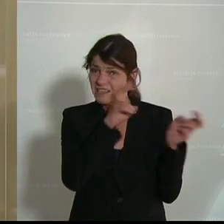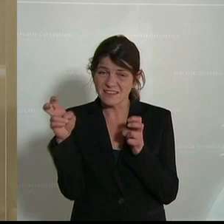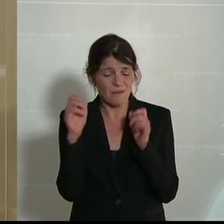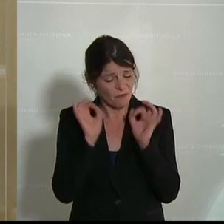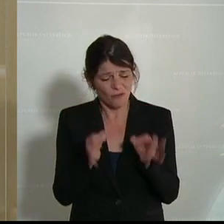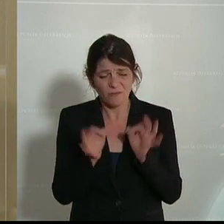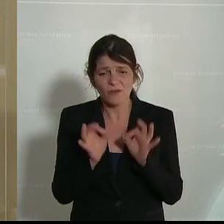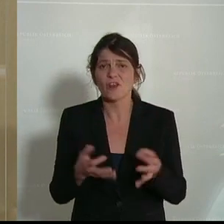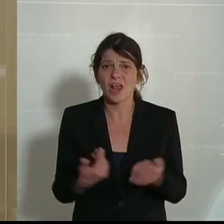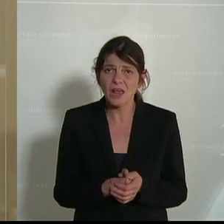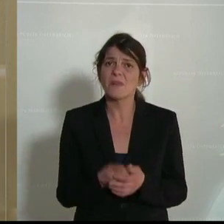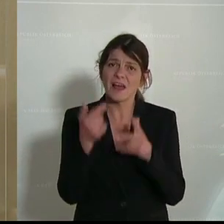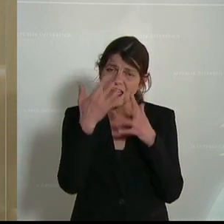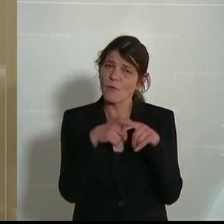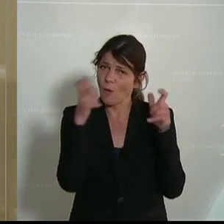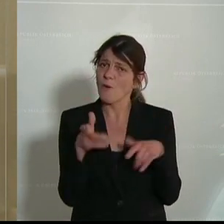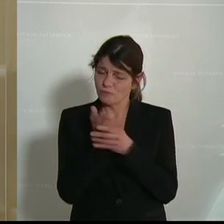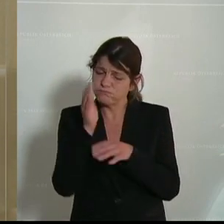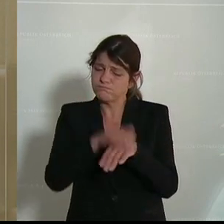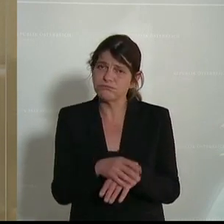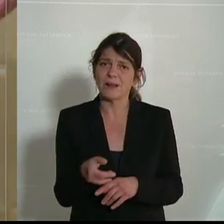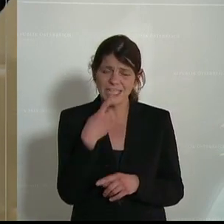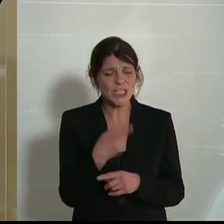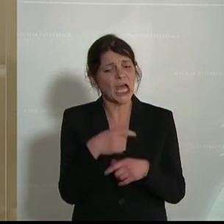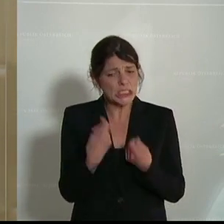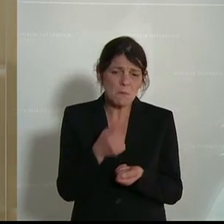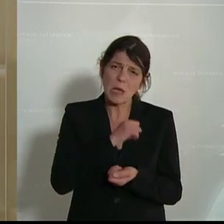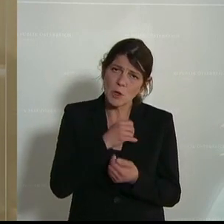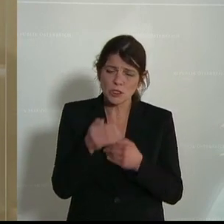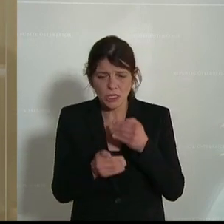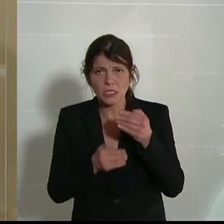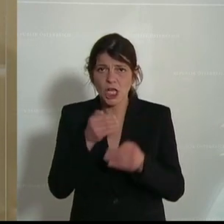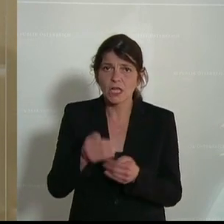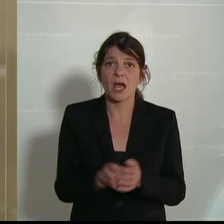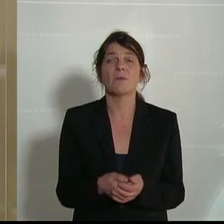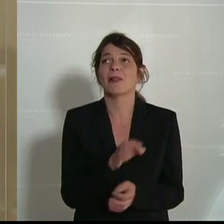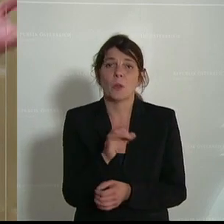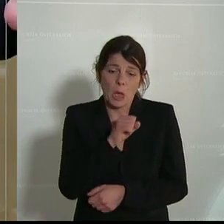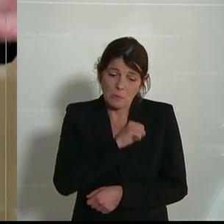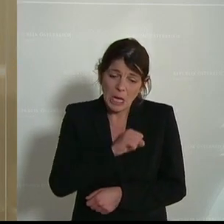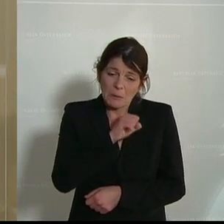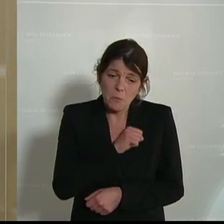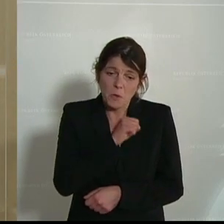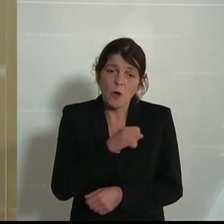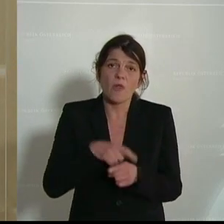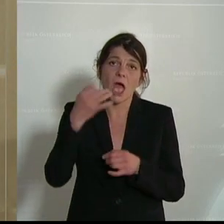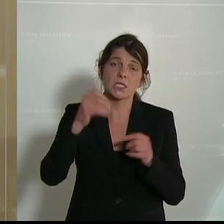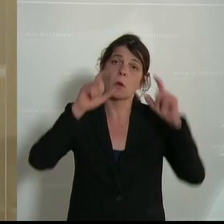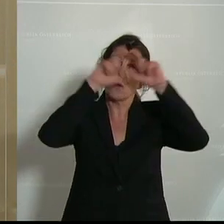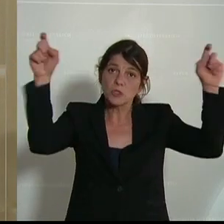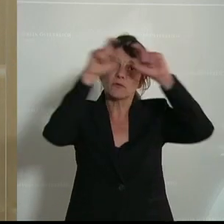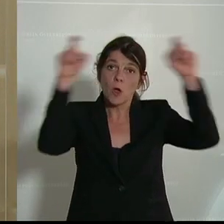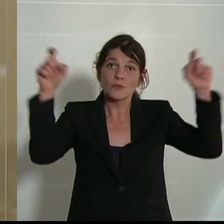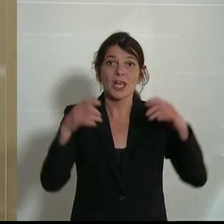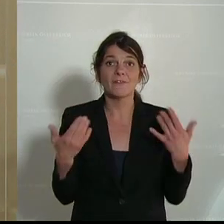Immer zweifellos, das erkennt der Rechnung, so verkennt er auch durchaus gewisse Bemühungsschritte an, aber es darf halt nicht nur bei Bemühungen, bei Überschriften bleiben. Es